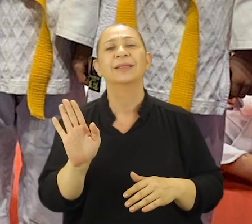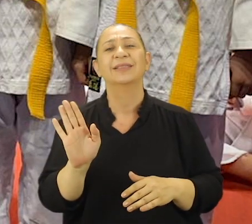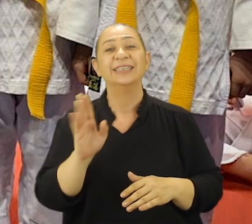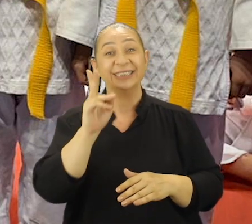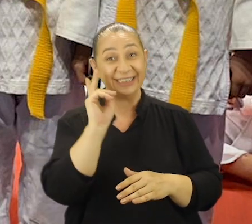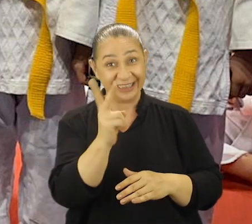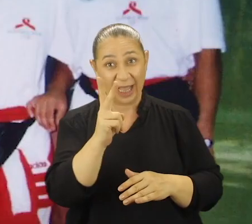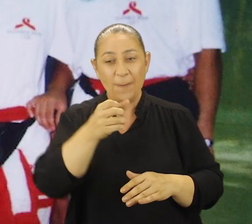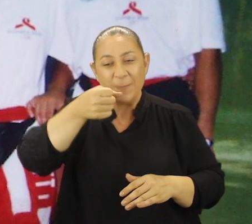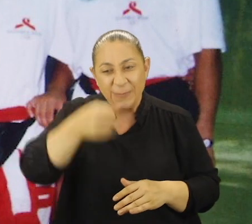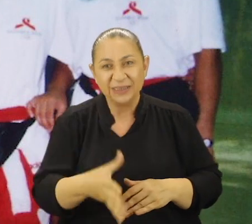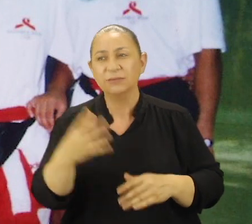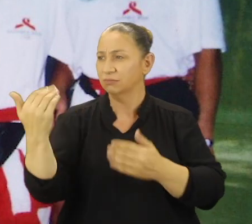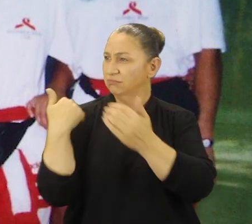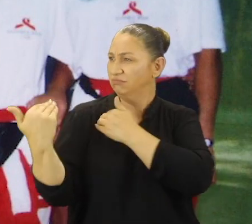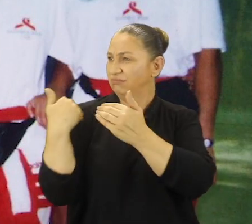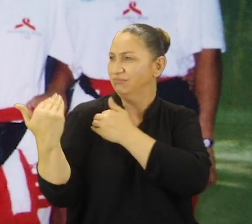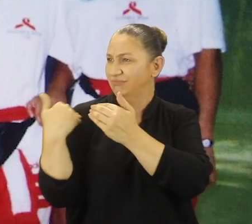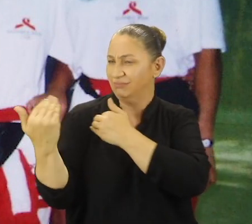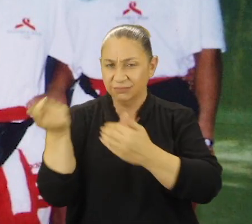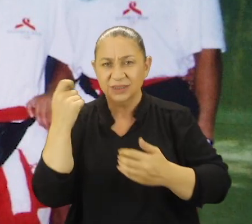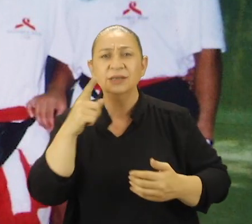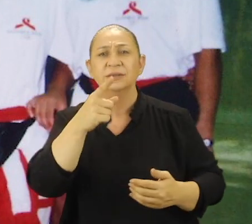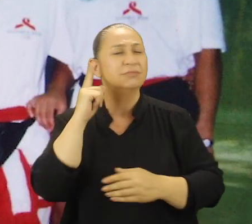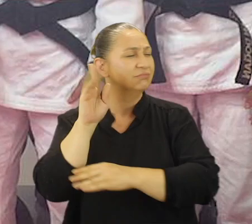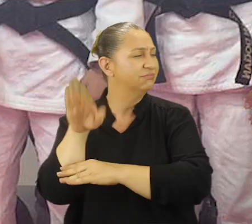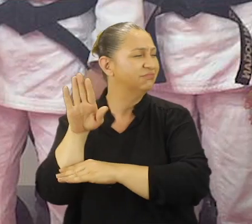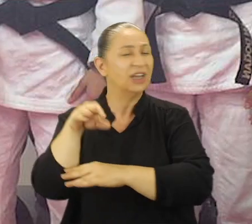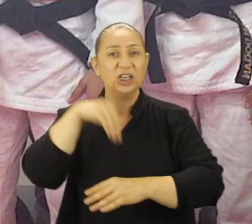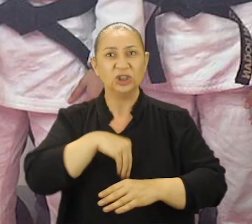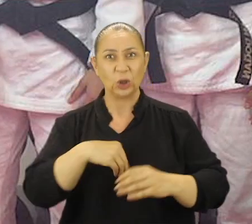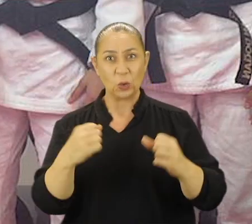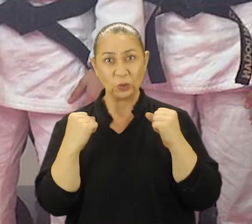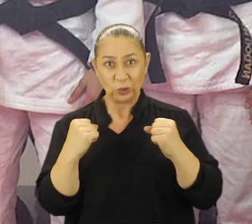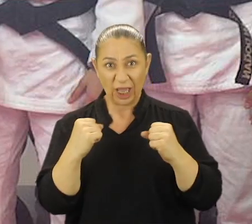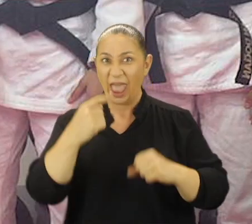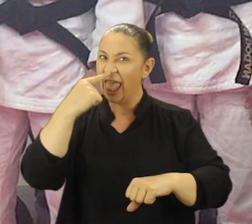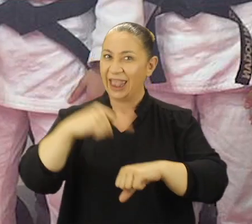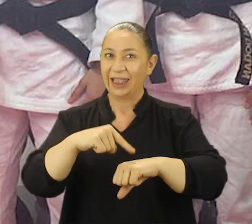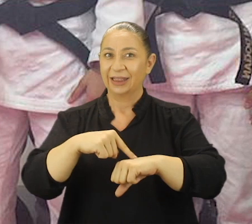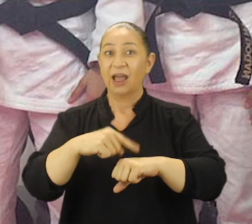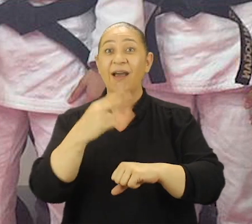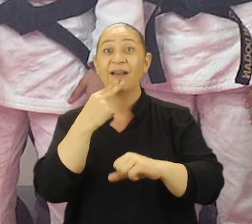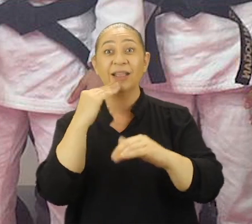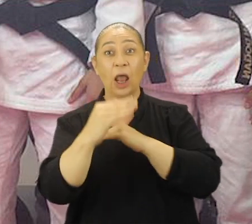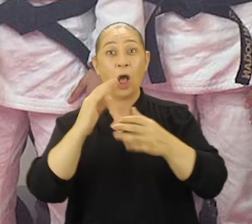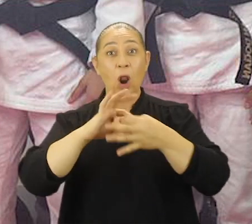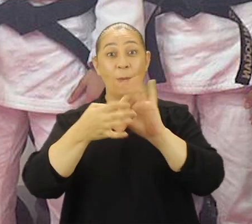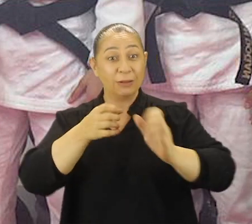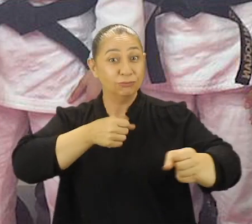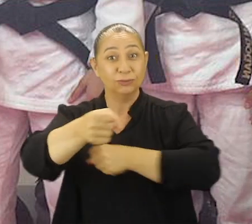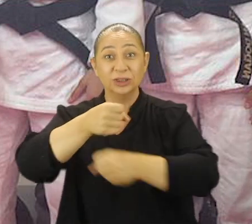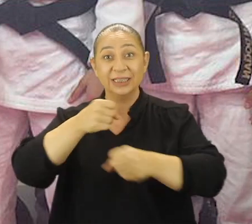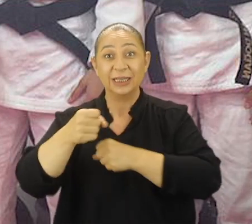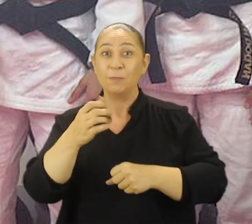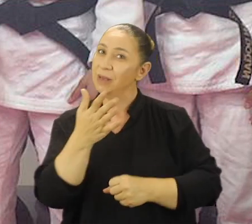vazgeçmeyin. Size pes etmenizi söyleyenler olacaktır. Siz içinizdeki güce inanın. Kadınların